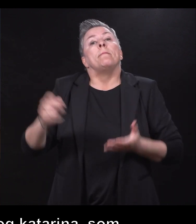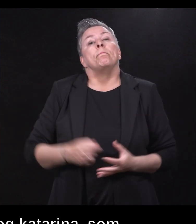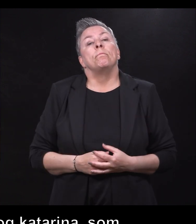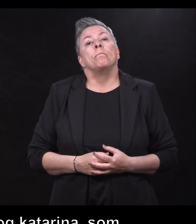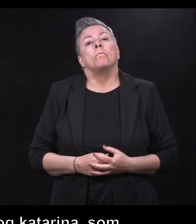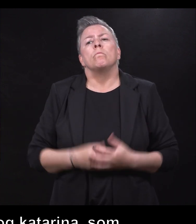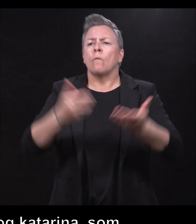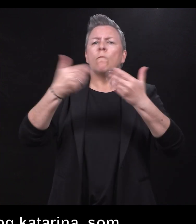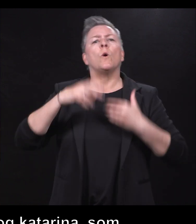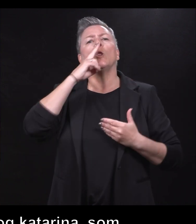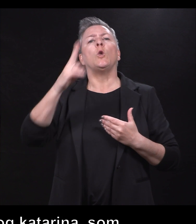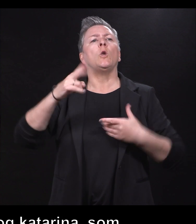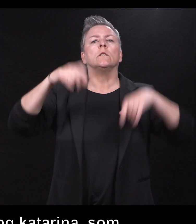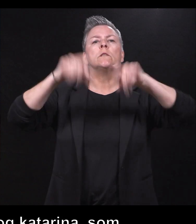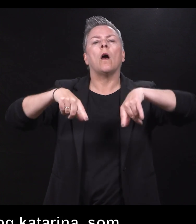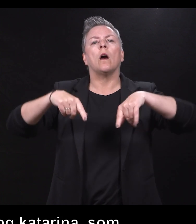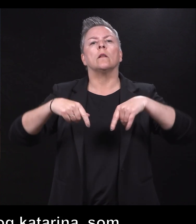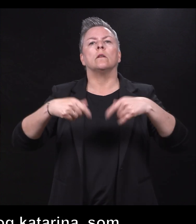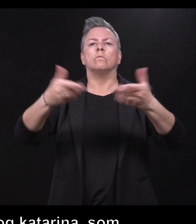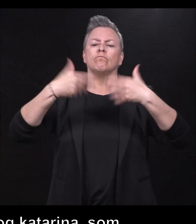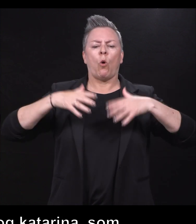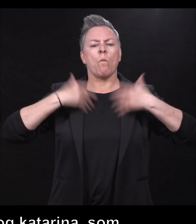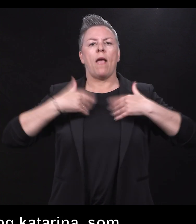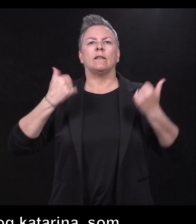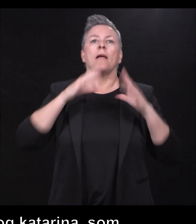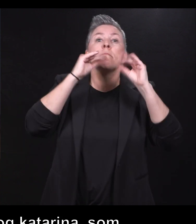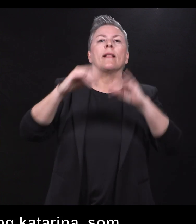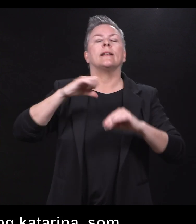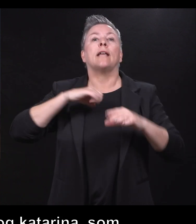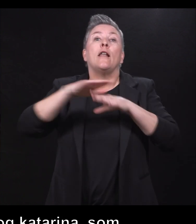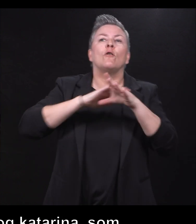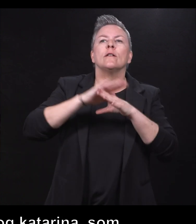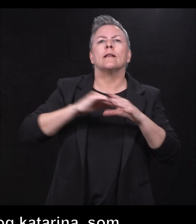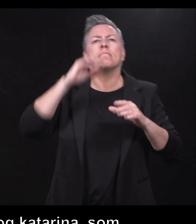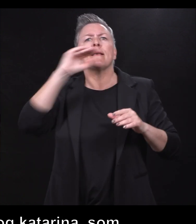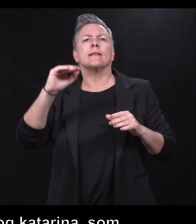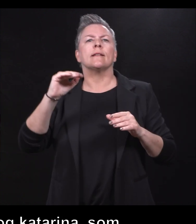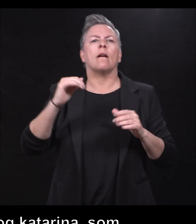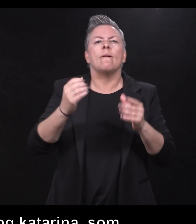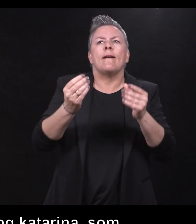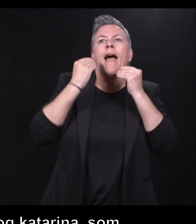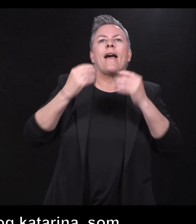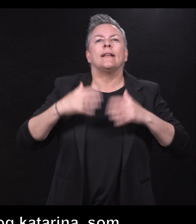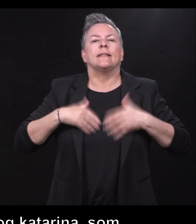Til en ny start, til en opplevelse av bedre selvfølelse, til mestring og til læringsglede.